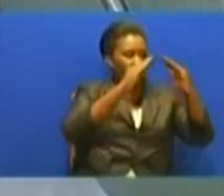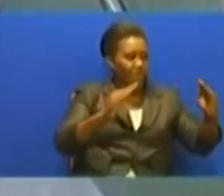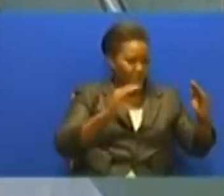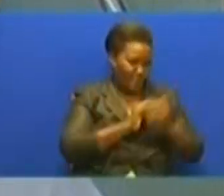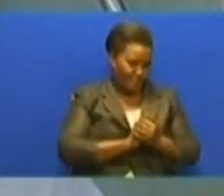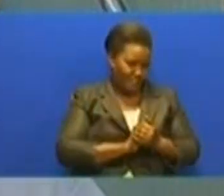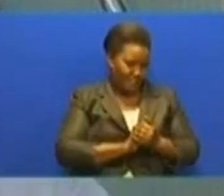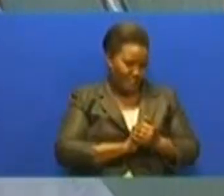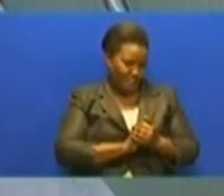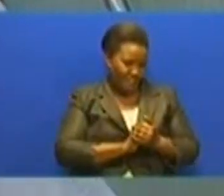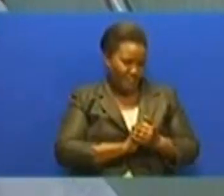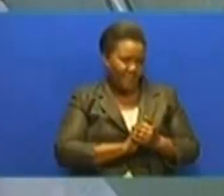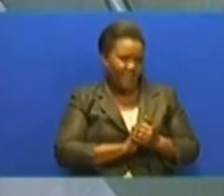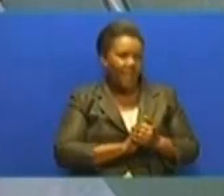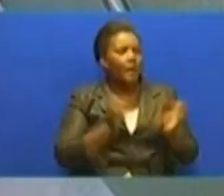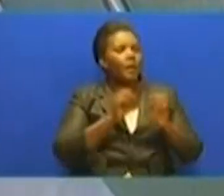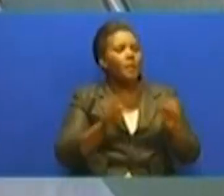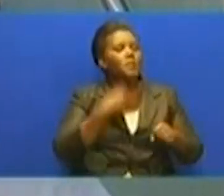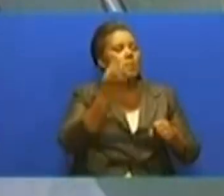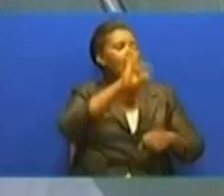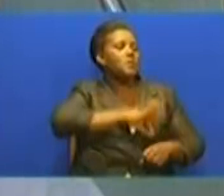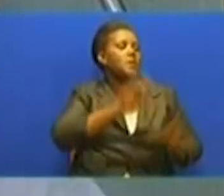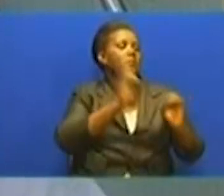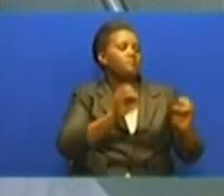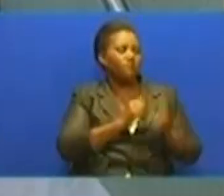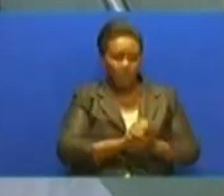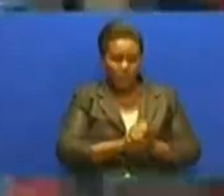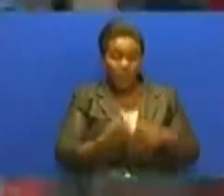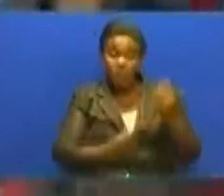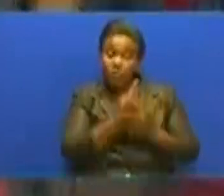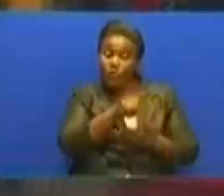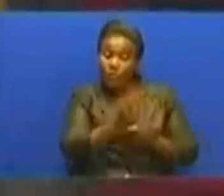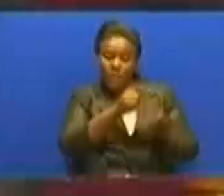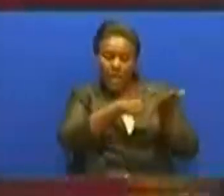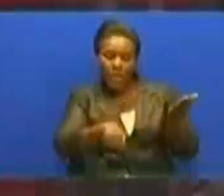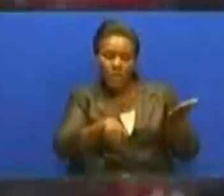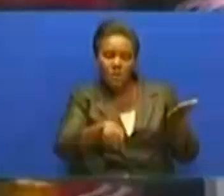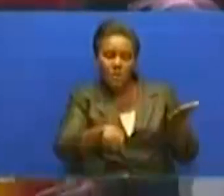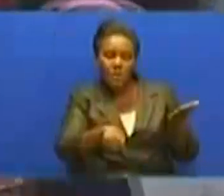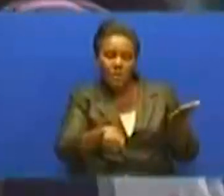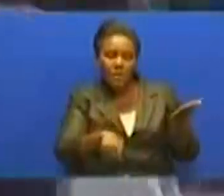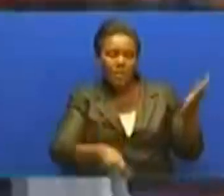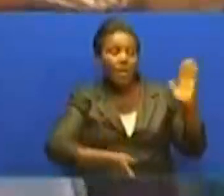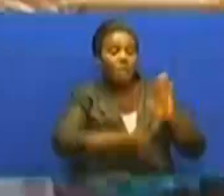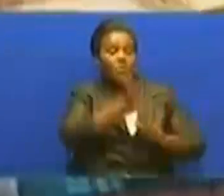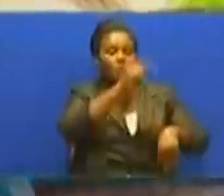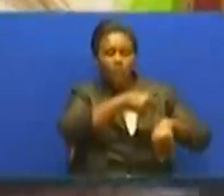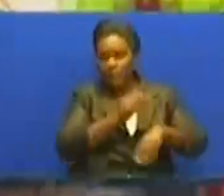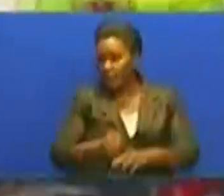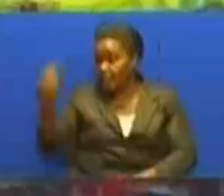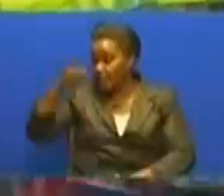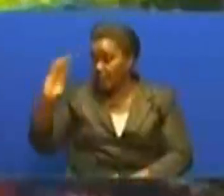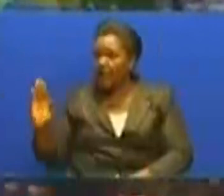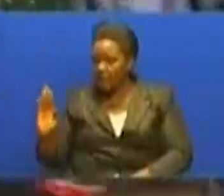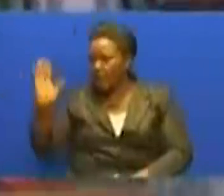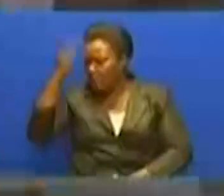anatakua kufanya kazi tayari, analiseni yake Lakini anakani mbani, mpaka hile liseni ina-expire Serikali inasema inatambua